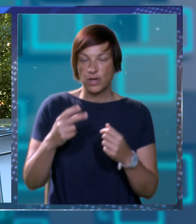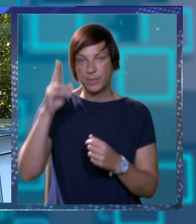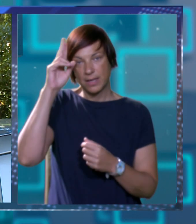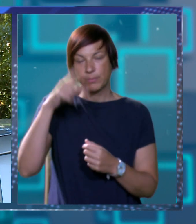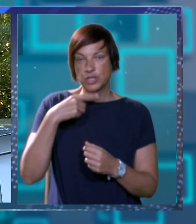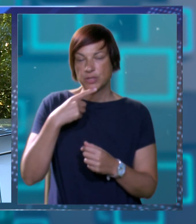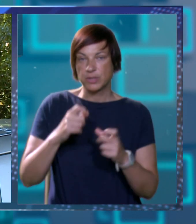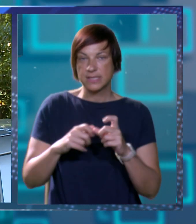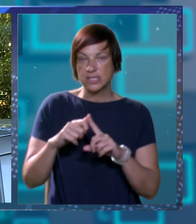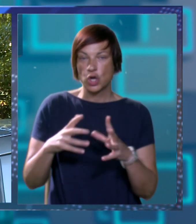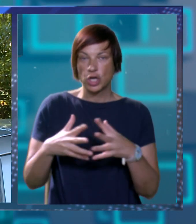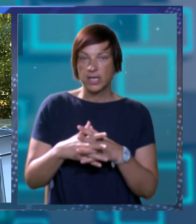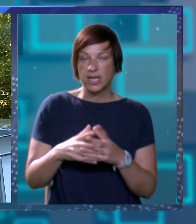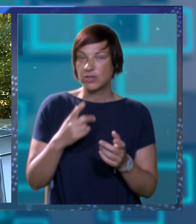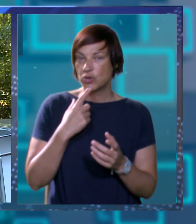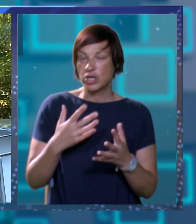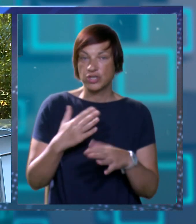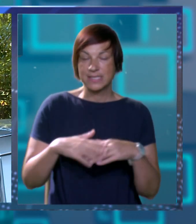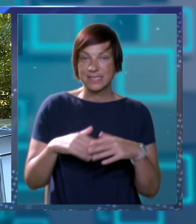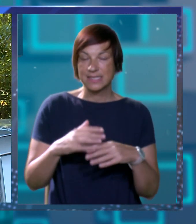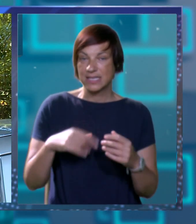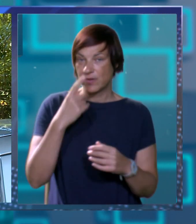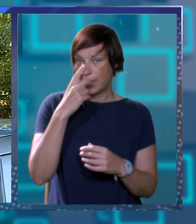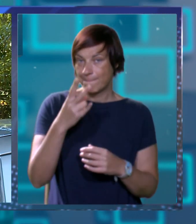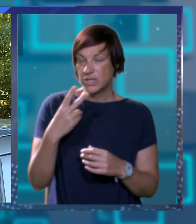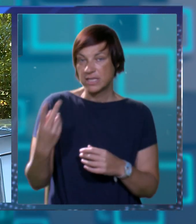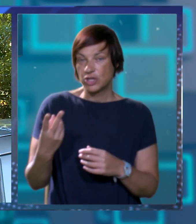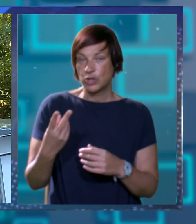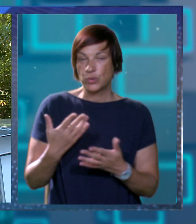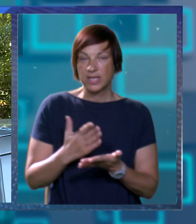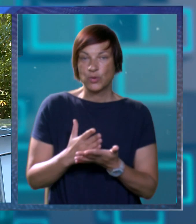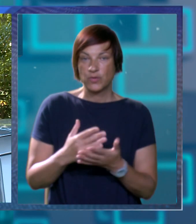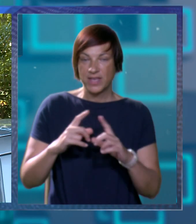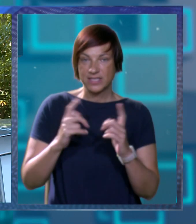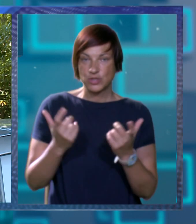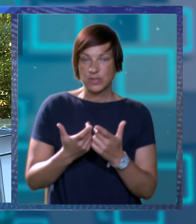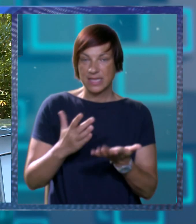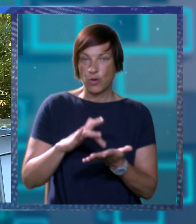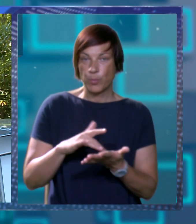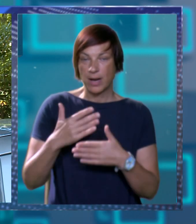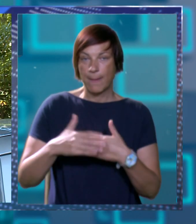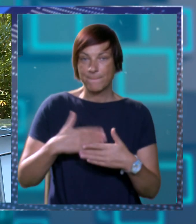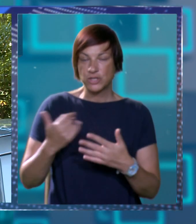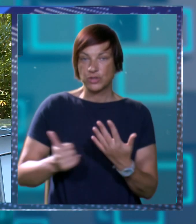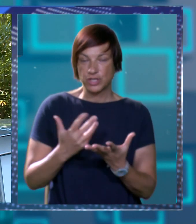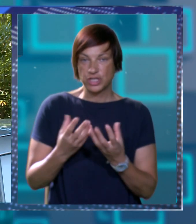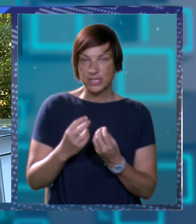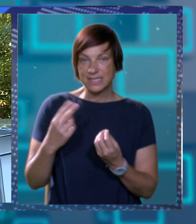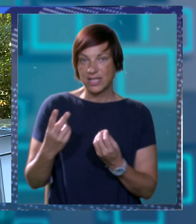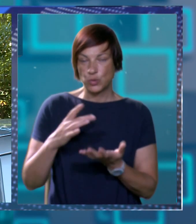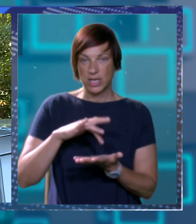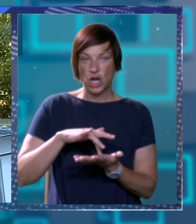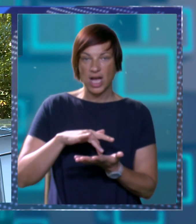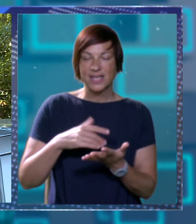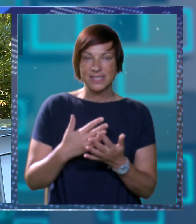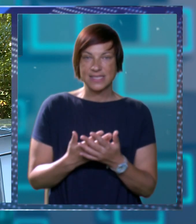možemo govoriti o Sokolu gradu koliko se zadovoljne na primjer posjećenošću drugih objekata uvijek su nekako zidine u fokusu međutim tu je još dosta drugih